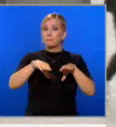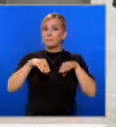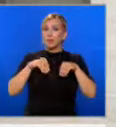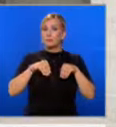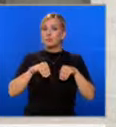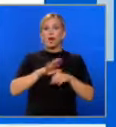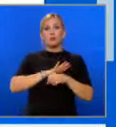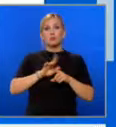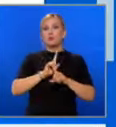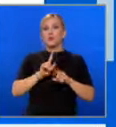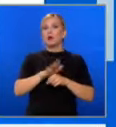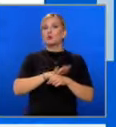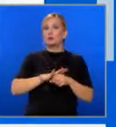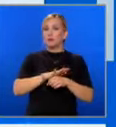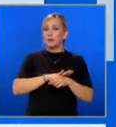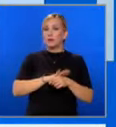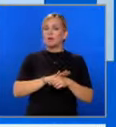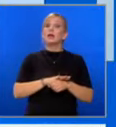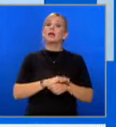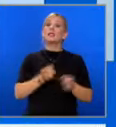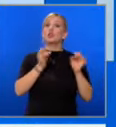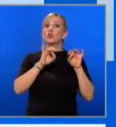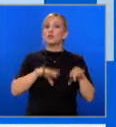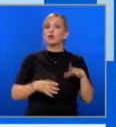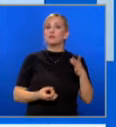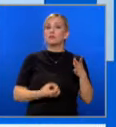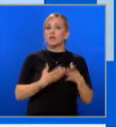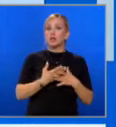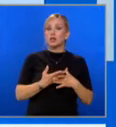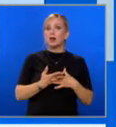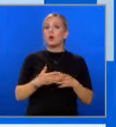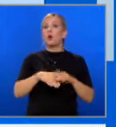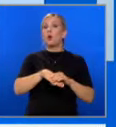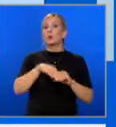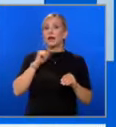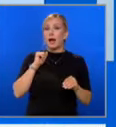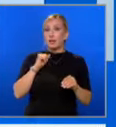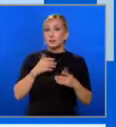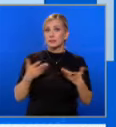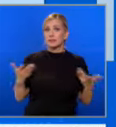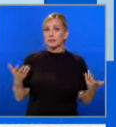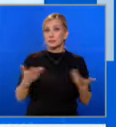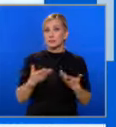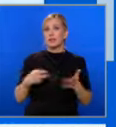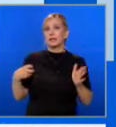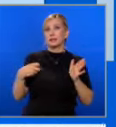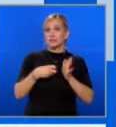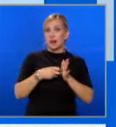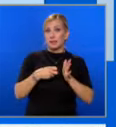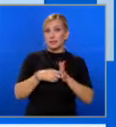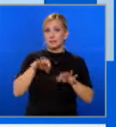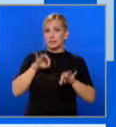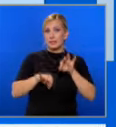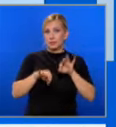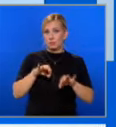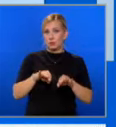абсолютно неоснователно на движение за права и свободи ново начало е отказана регистрация за изборите